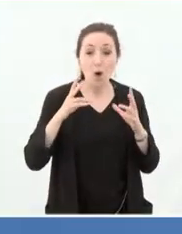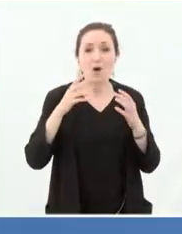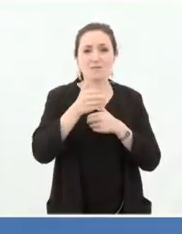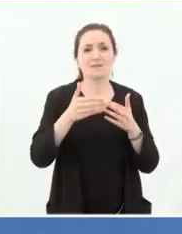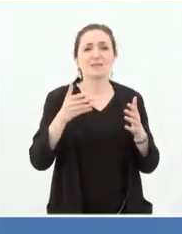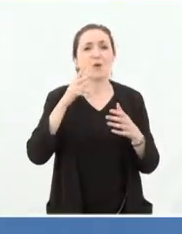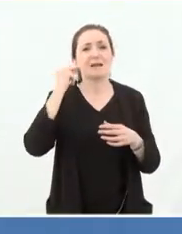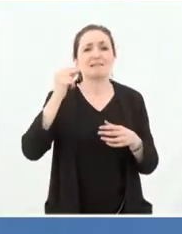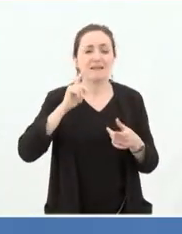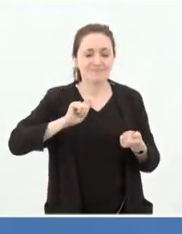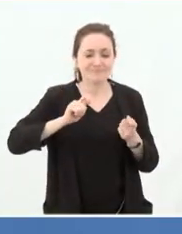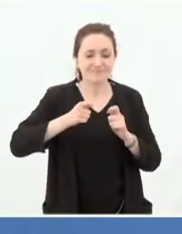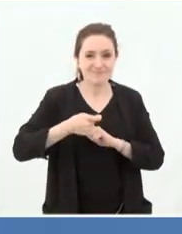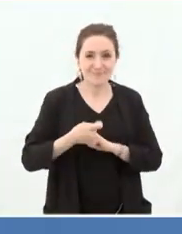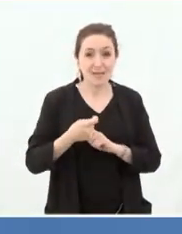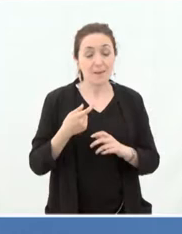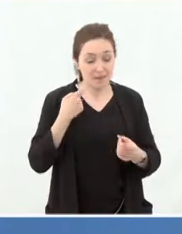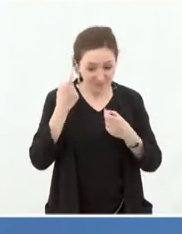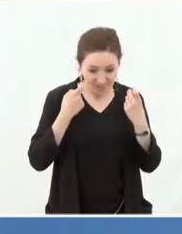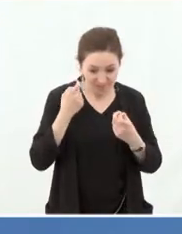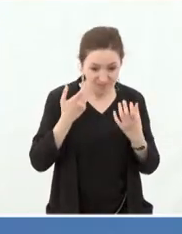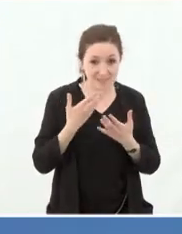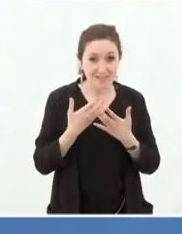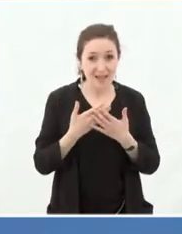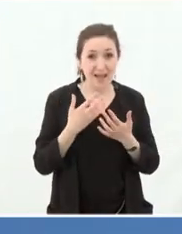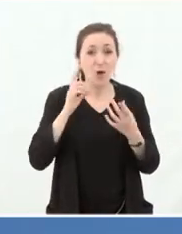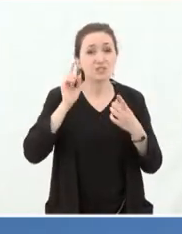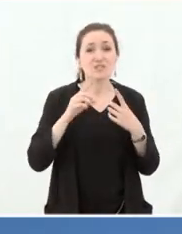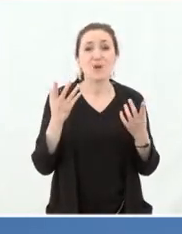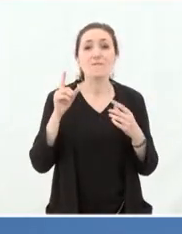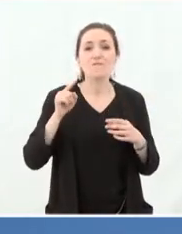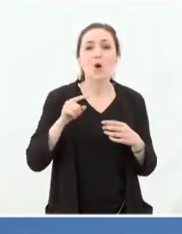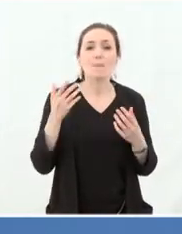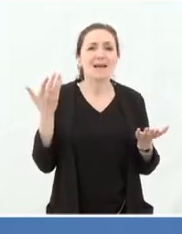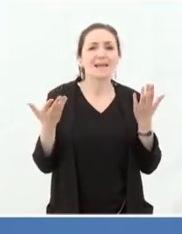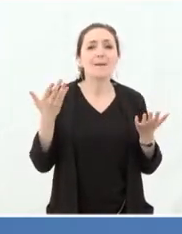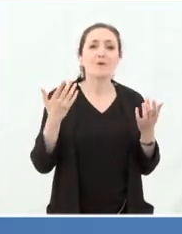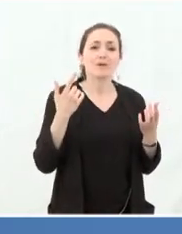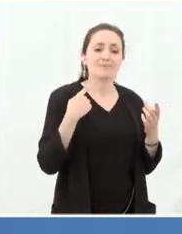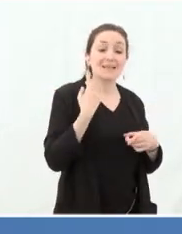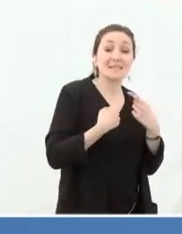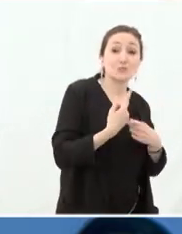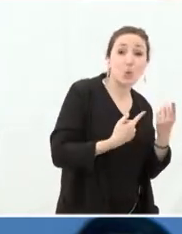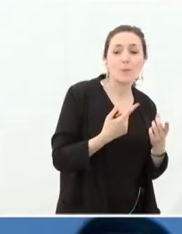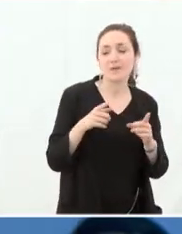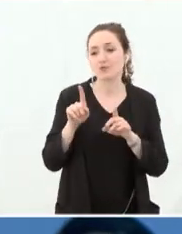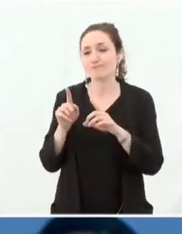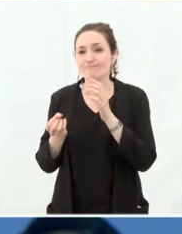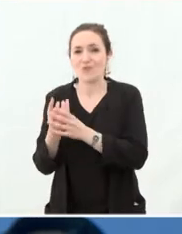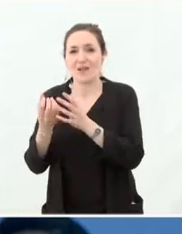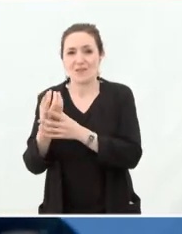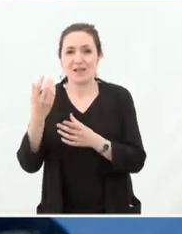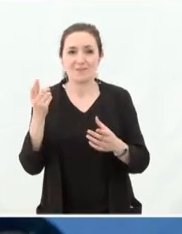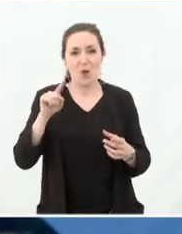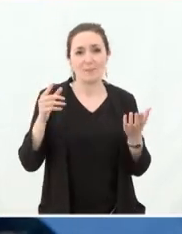Si on repense l'humanitaire, je pense que l'enjeu va être l'équilibre entre tradition et innovation, vraiment. Et j'ai entendu avant Jean-Christophe le